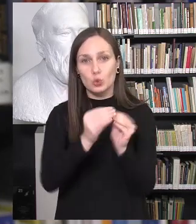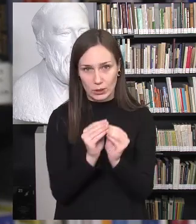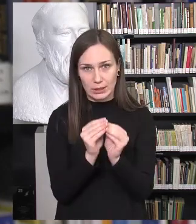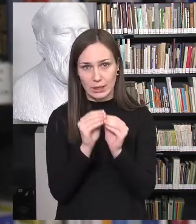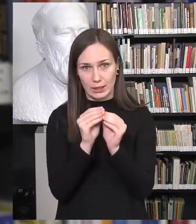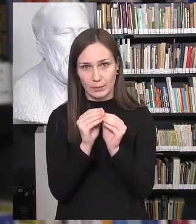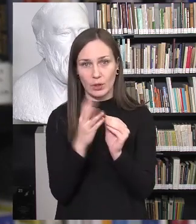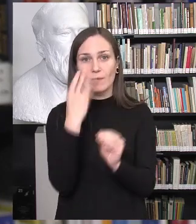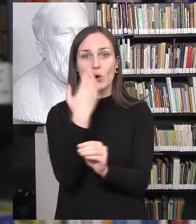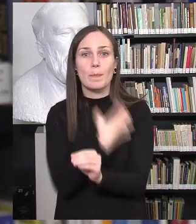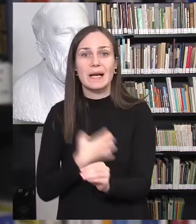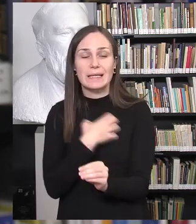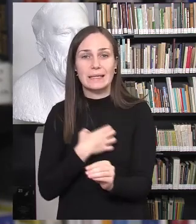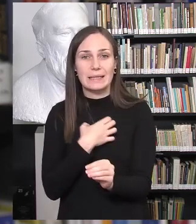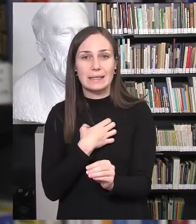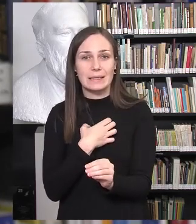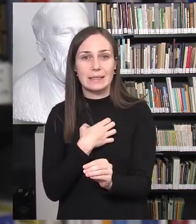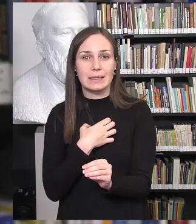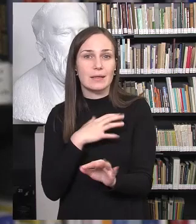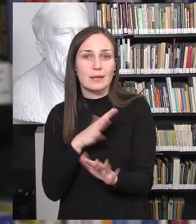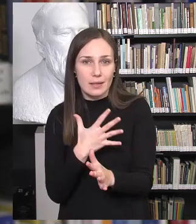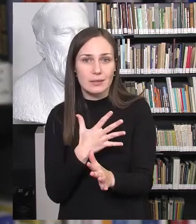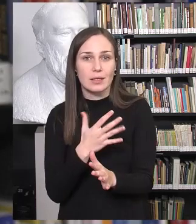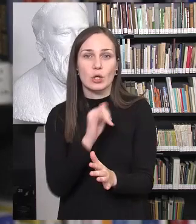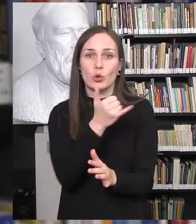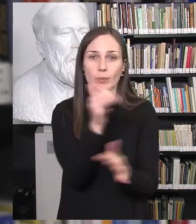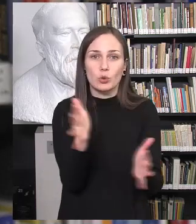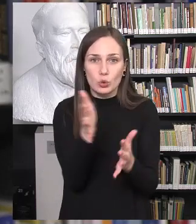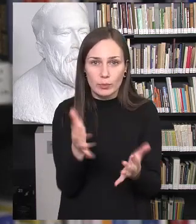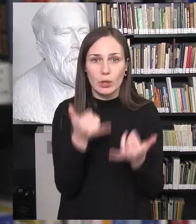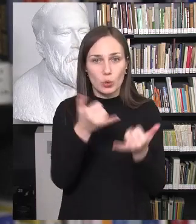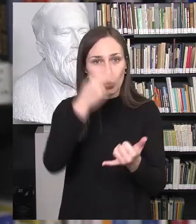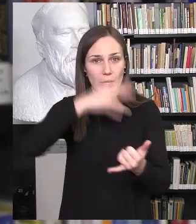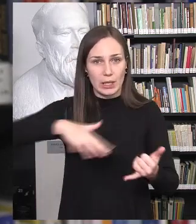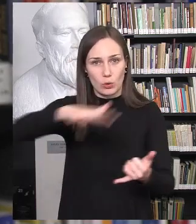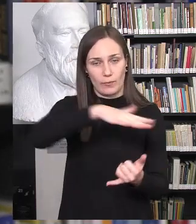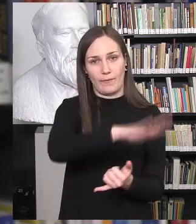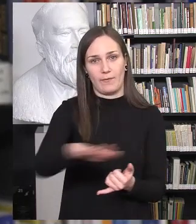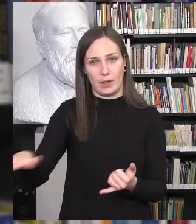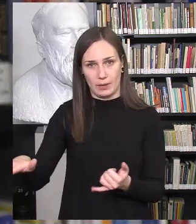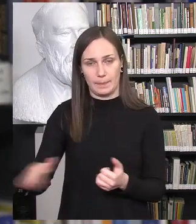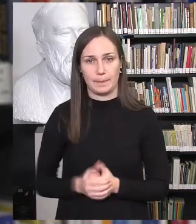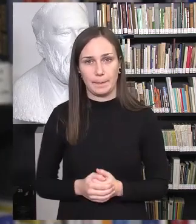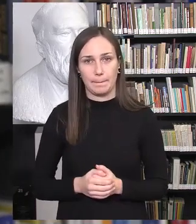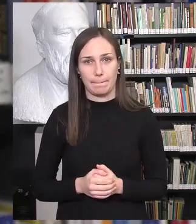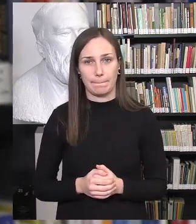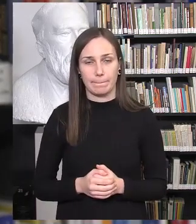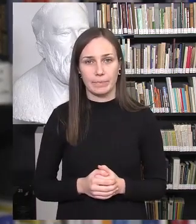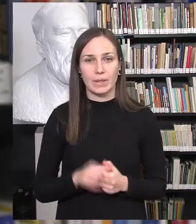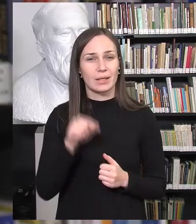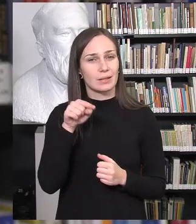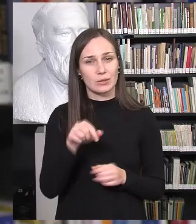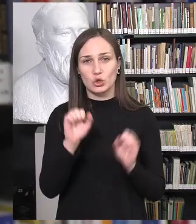pagrindinis turbūt pastuvatas yra užtikrinti kokybišką augdymą visiems Lietuvos vaikams. Čia galėtų turbūt